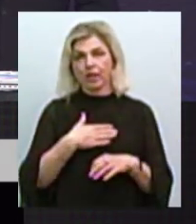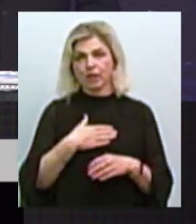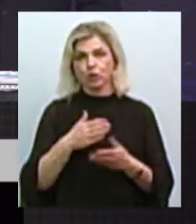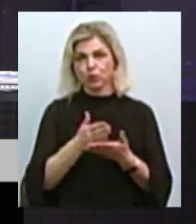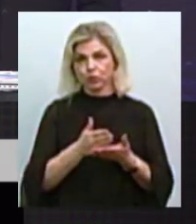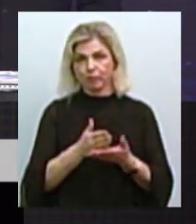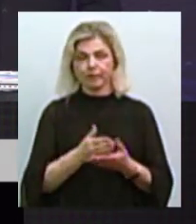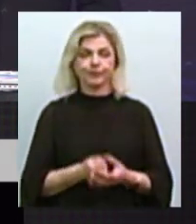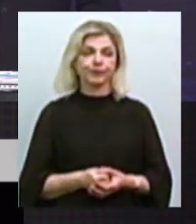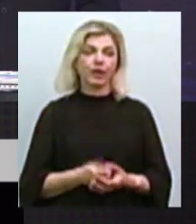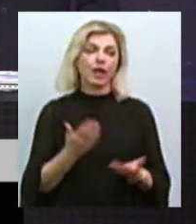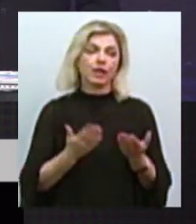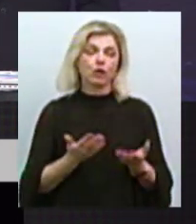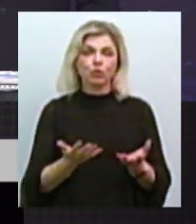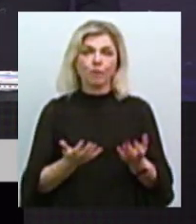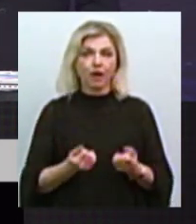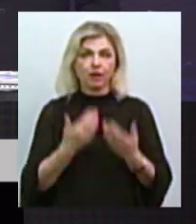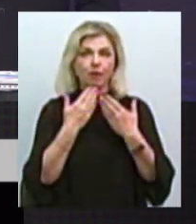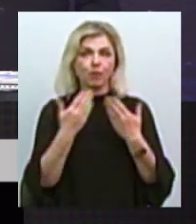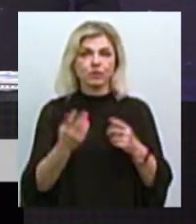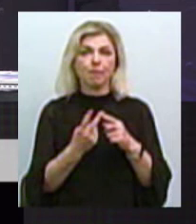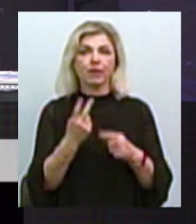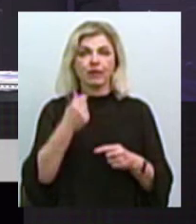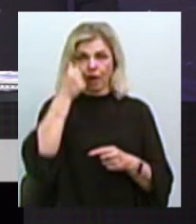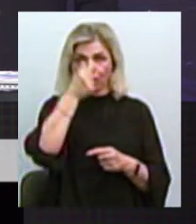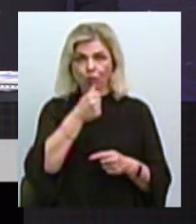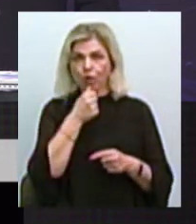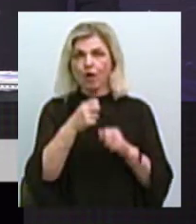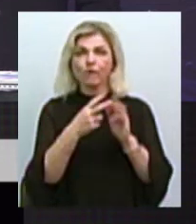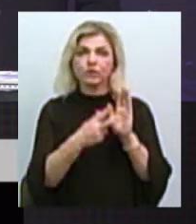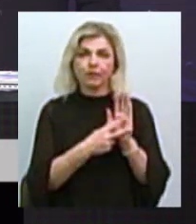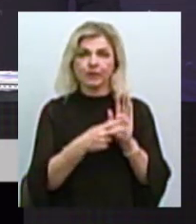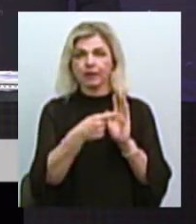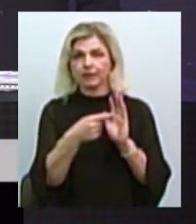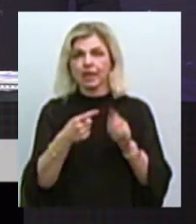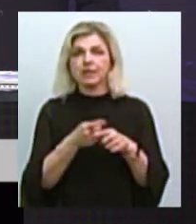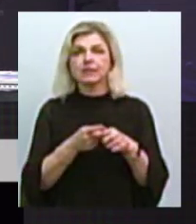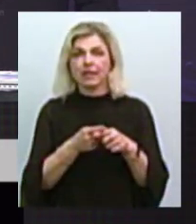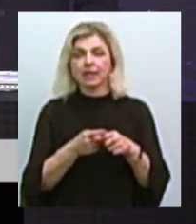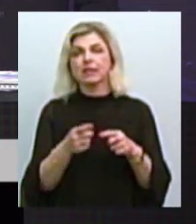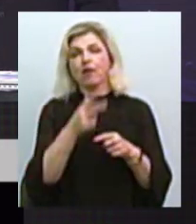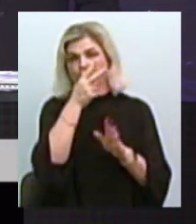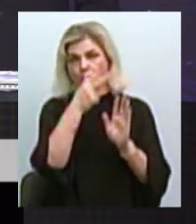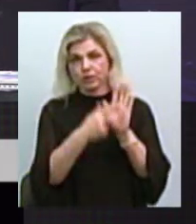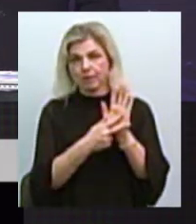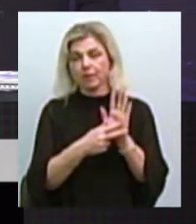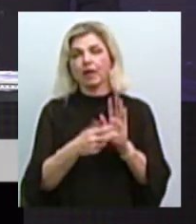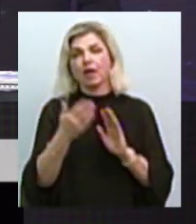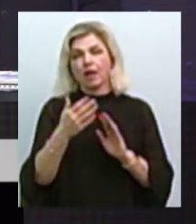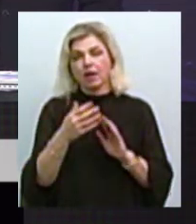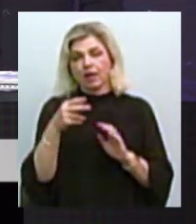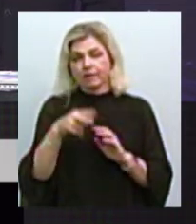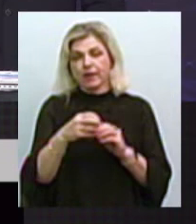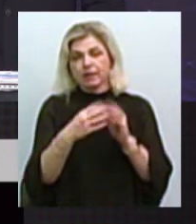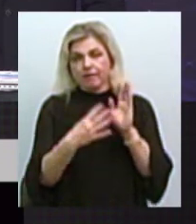службі. Якщо брати останні півтора року, це 18-й і середина вже більше, 8 місяців минуло в поточному